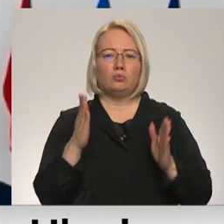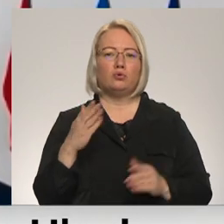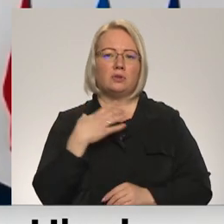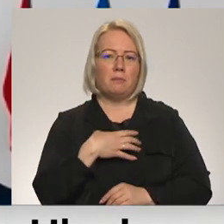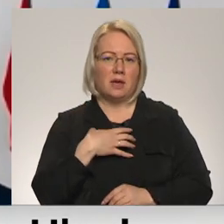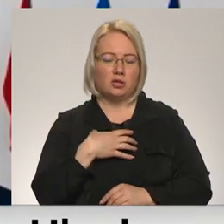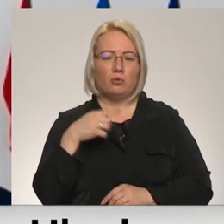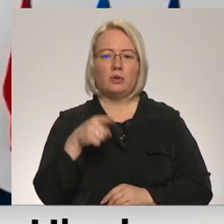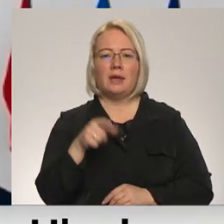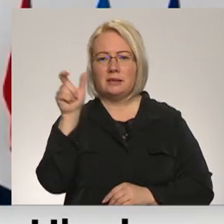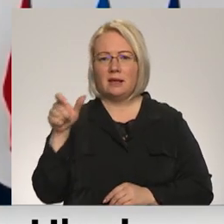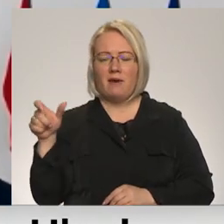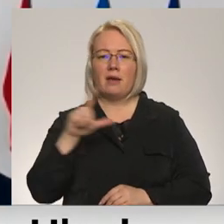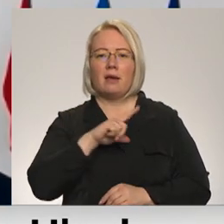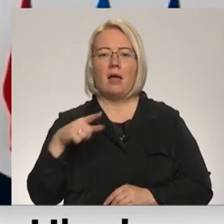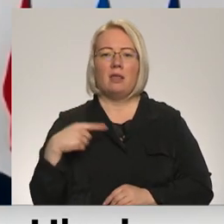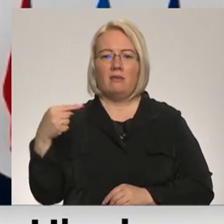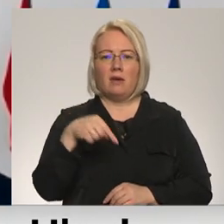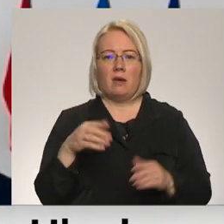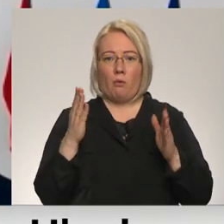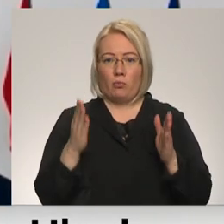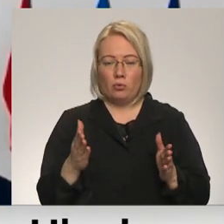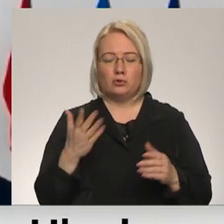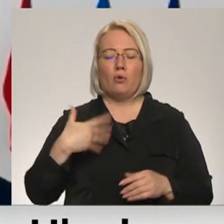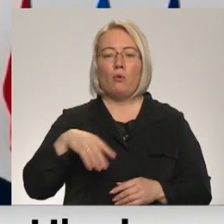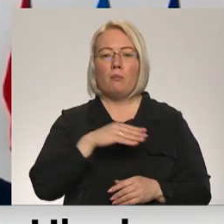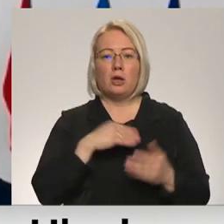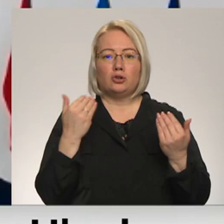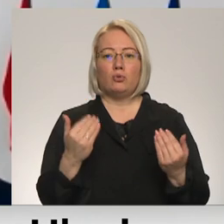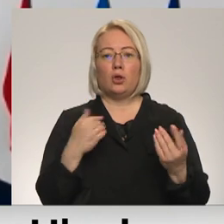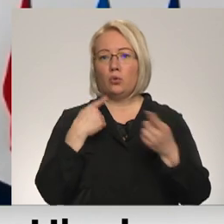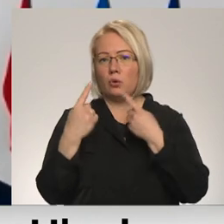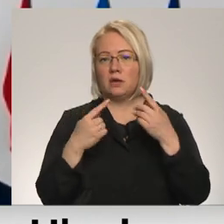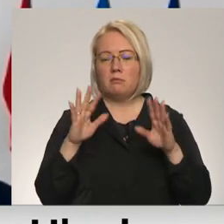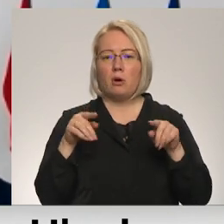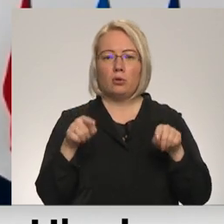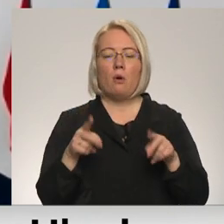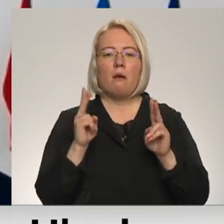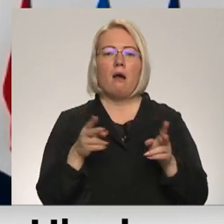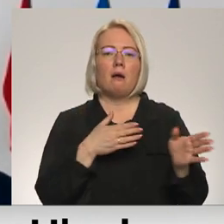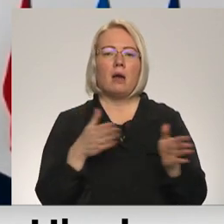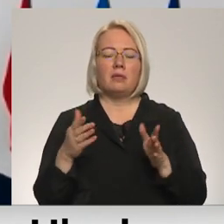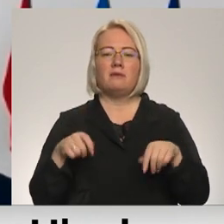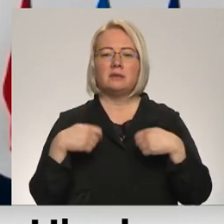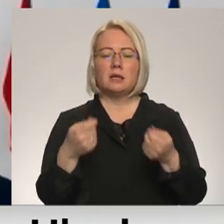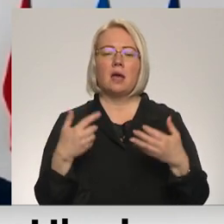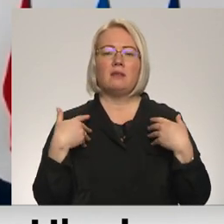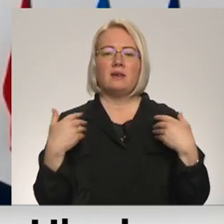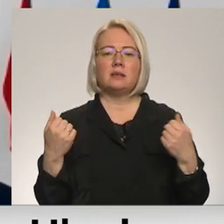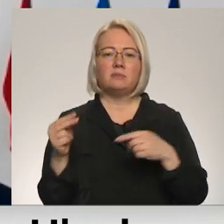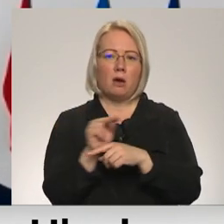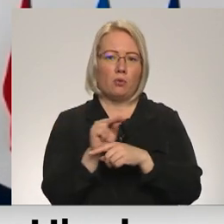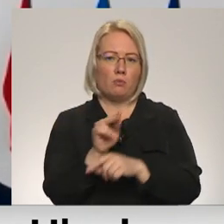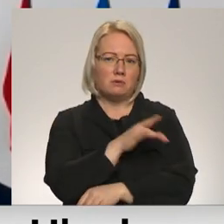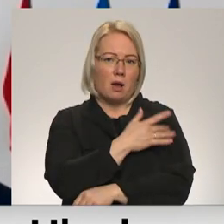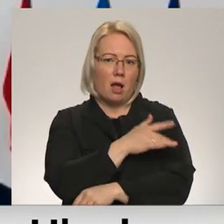un šie cilvēki līdz Latvijai nonāks. Šodien mēs runāsim par to, kā mēs esam gatavi sniegt veselības aprūpas